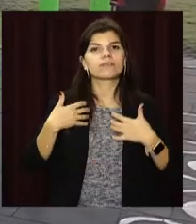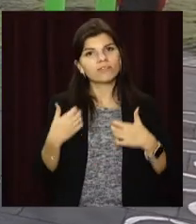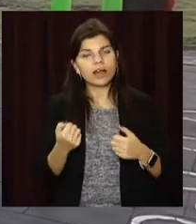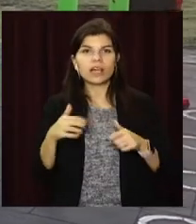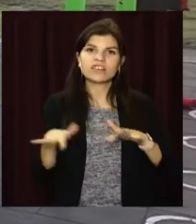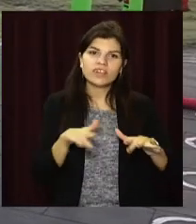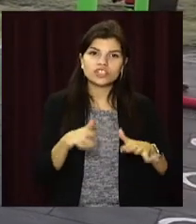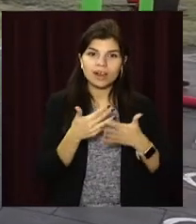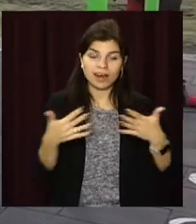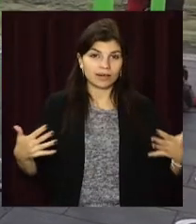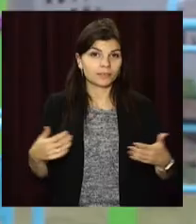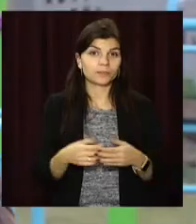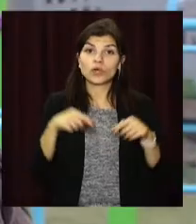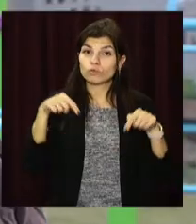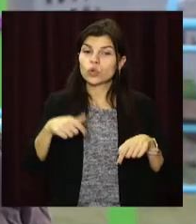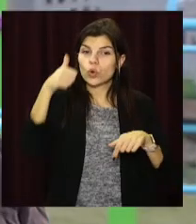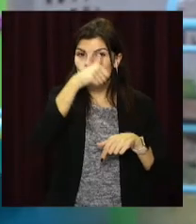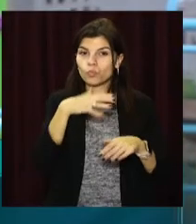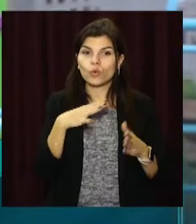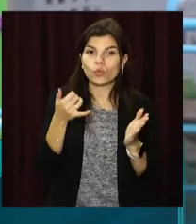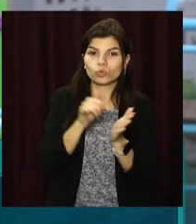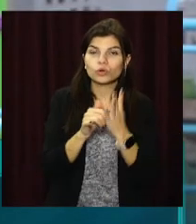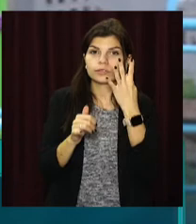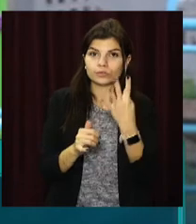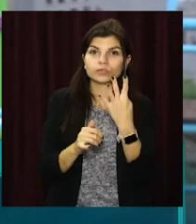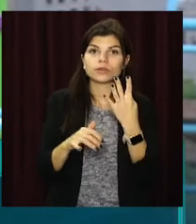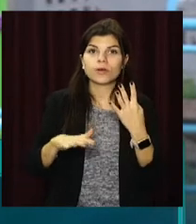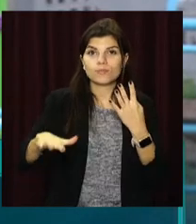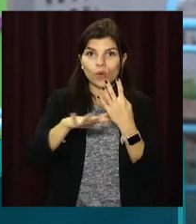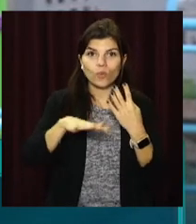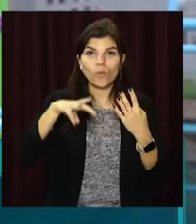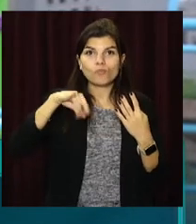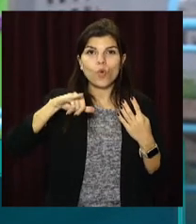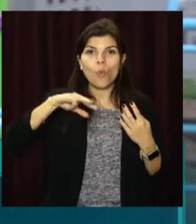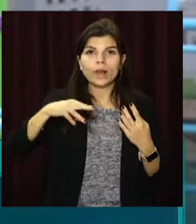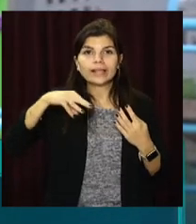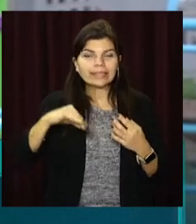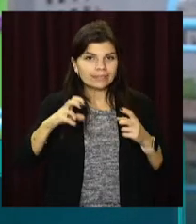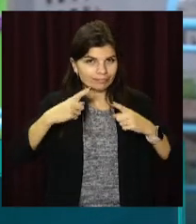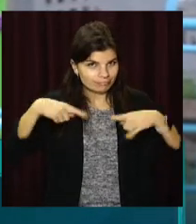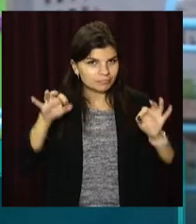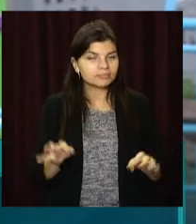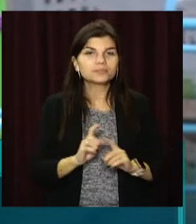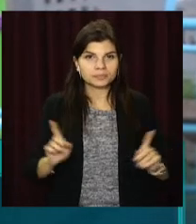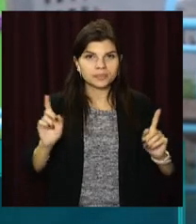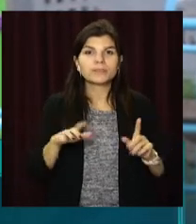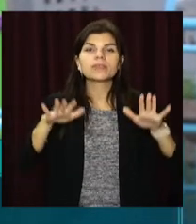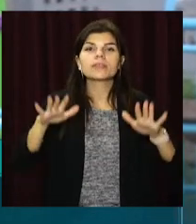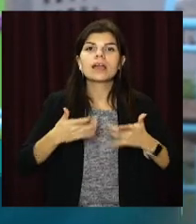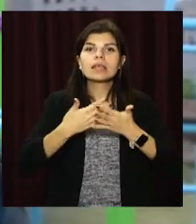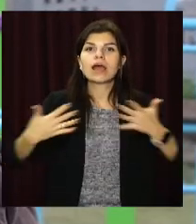координацію. Цього року було встановлено чотири мультифункціональних майданчика, і вони встановлені в різних